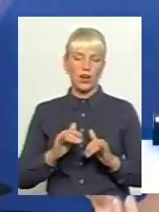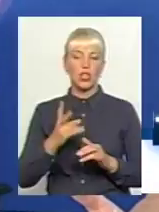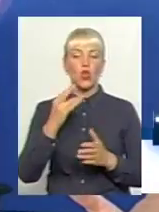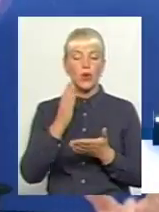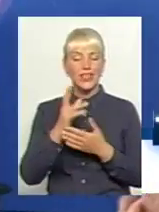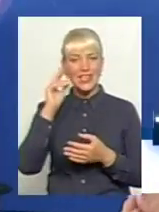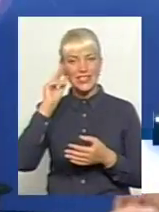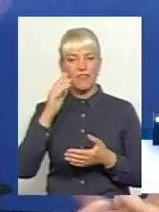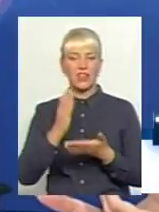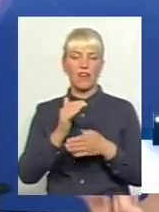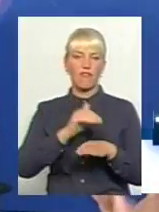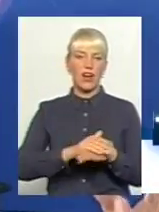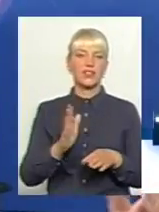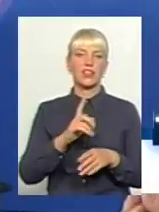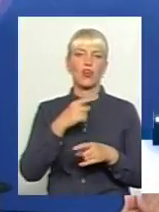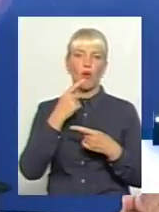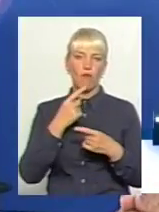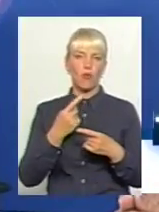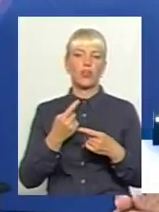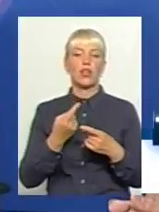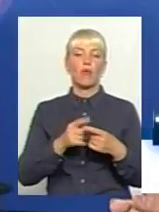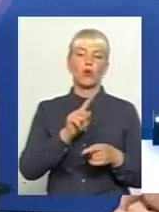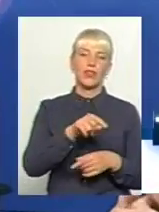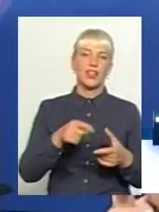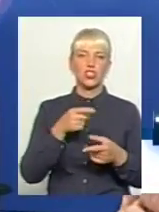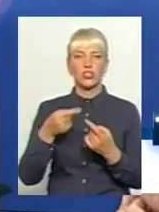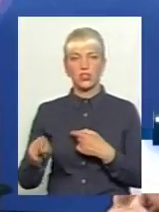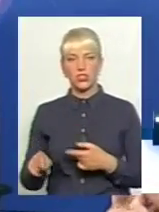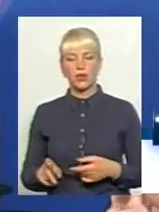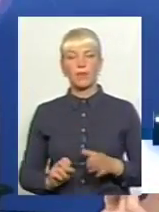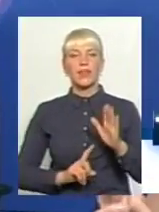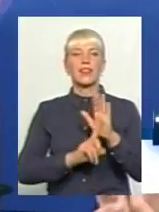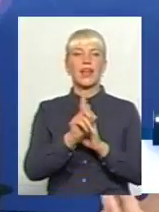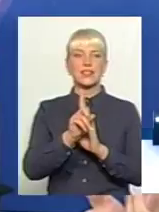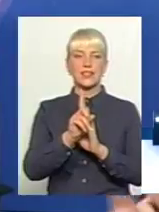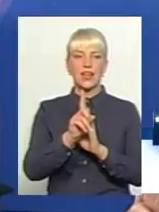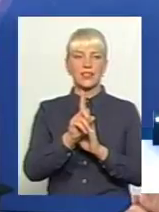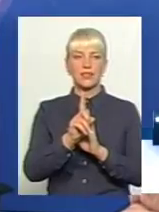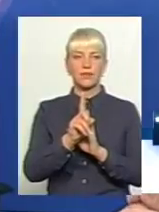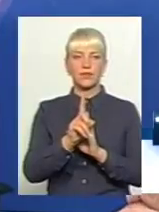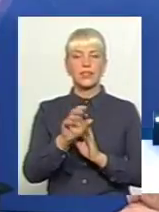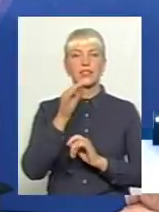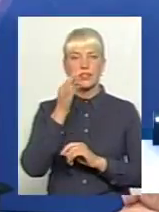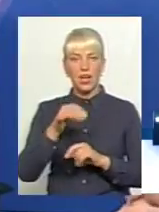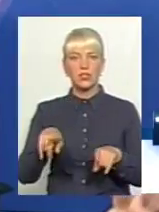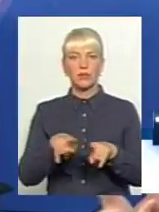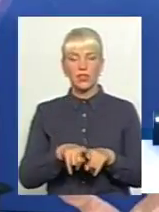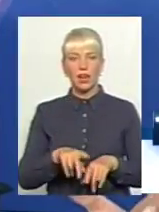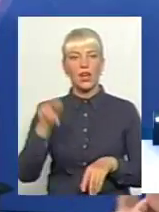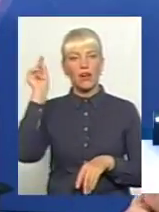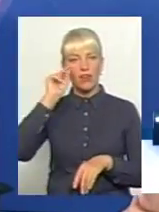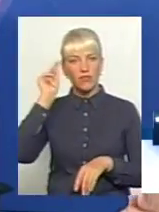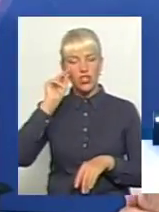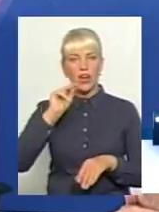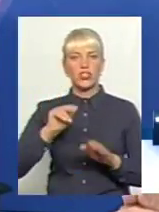факти, які вперто говорять про те чи інше. На старті, скажімо так, вивчаючи